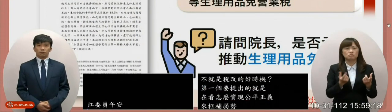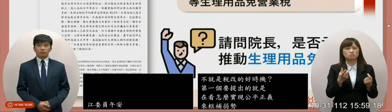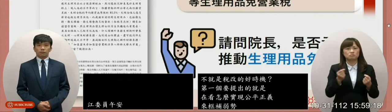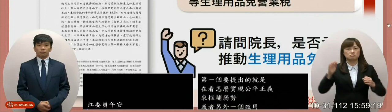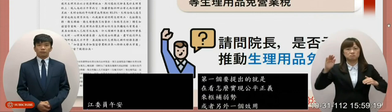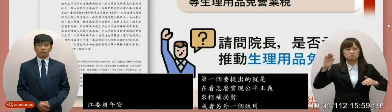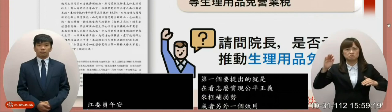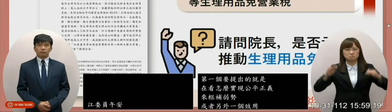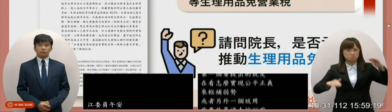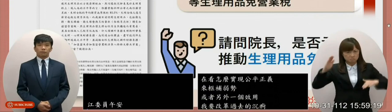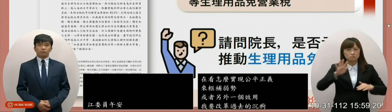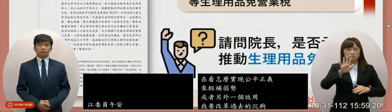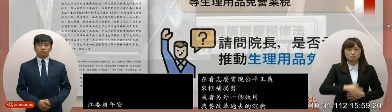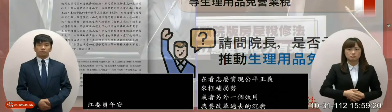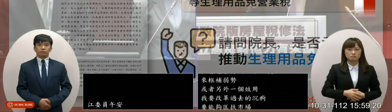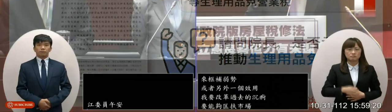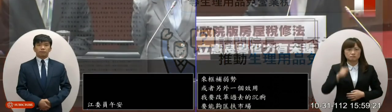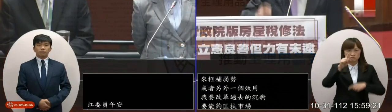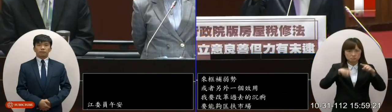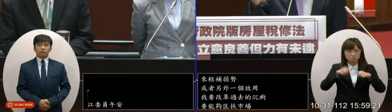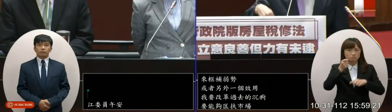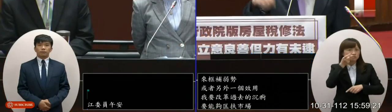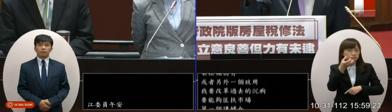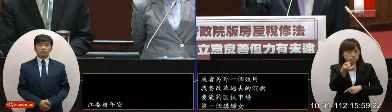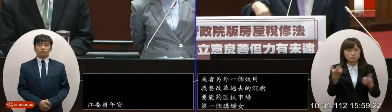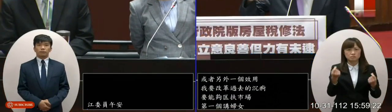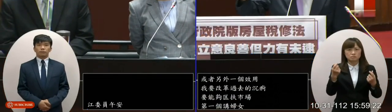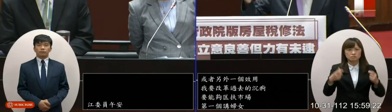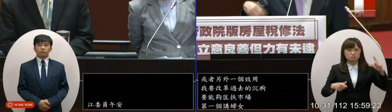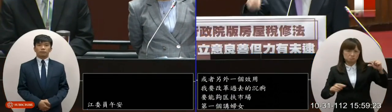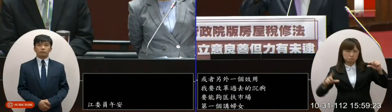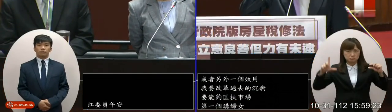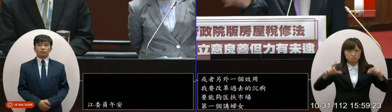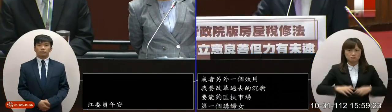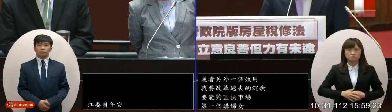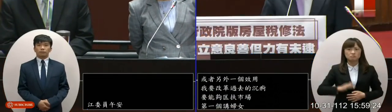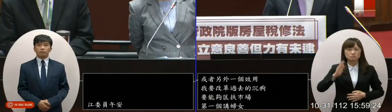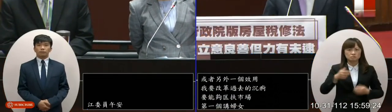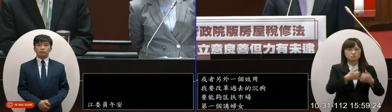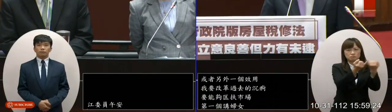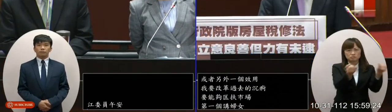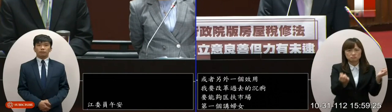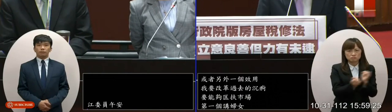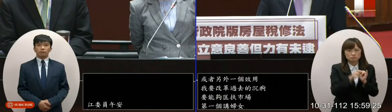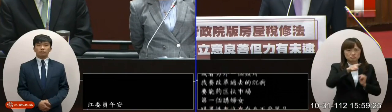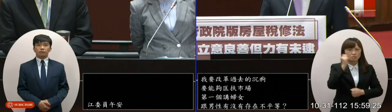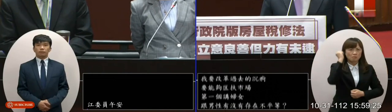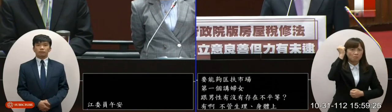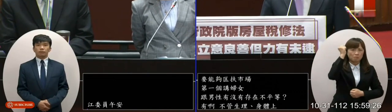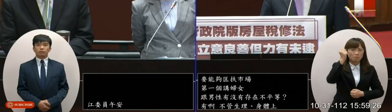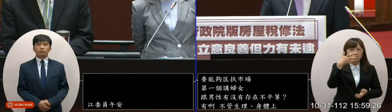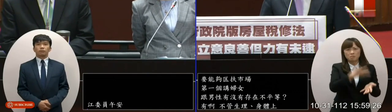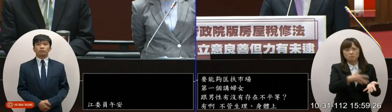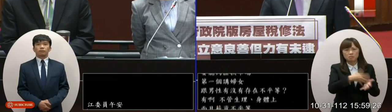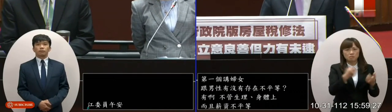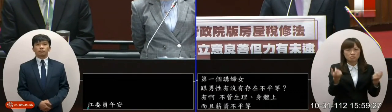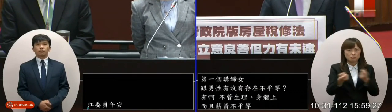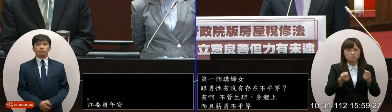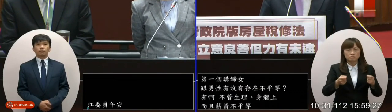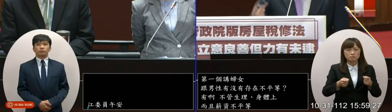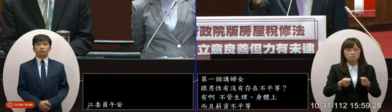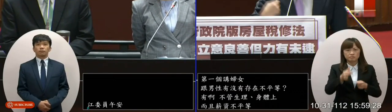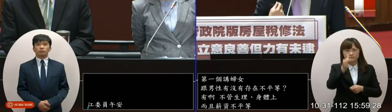主機總租如果問一下平均的薪資可是大家都知道婦女團體性別平等團體倡議很久就是生理用品這個營業稅啊